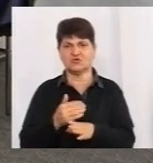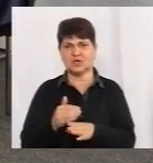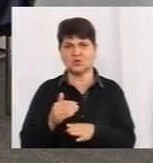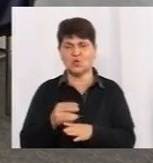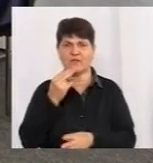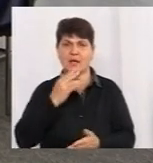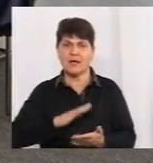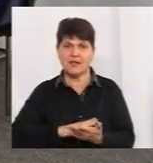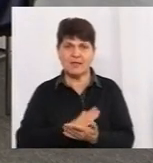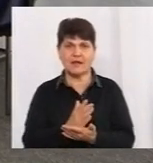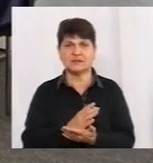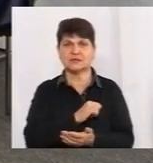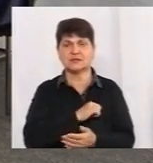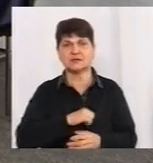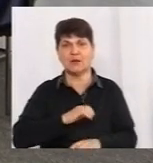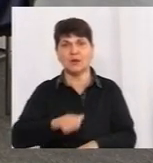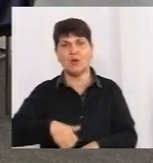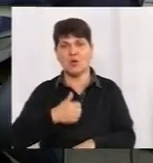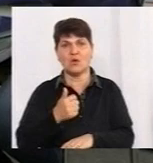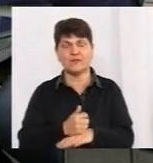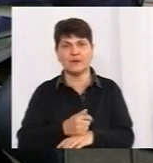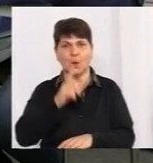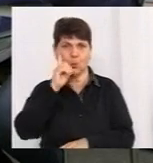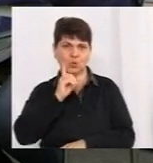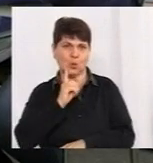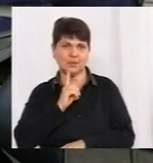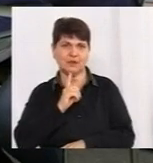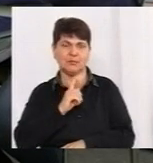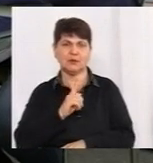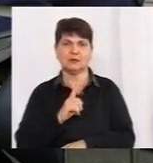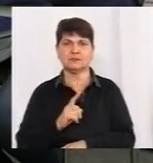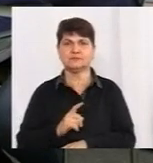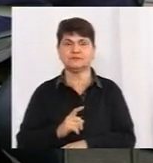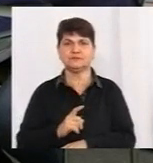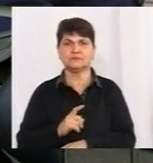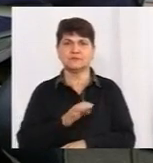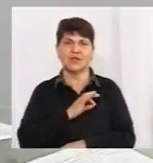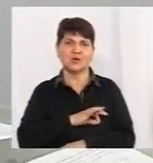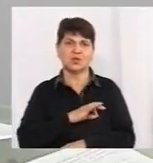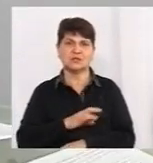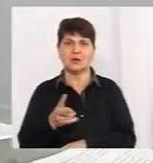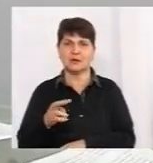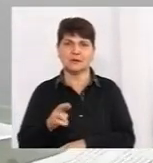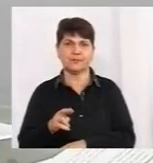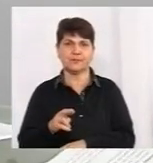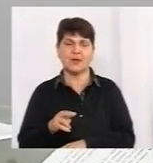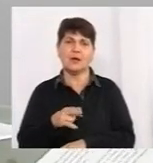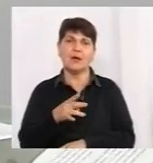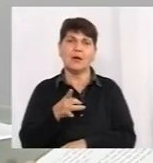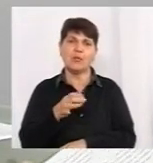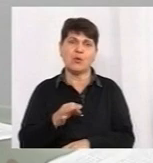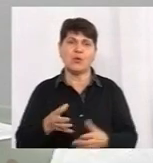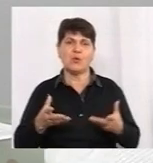якісними і, саме головне, удобними. Вибачніми до використання. Попри пом'якшення